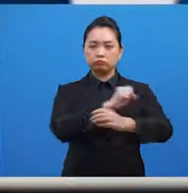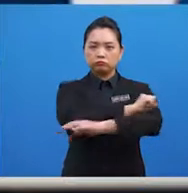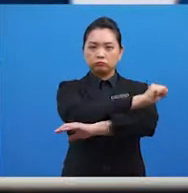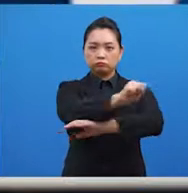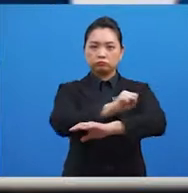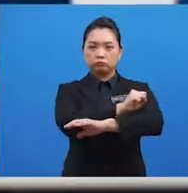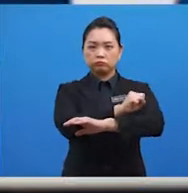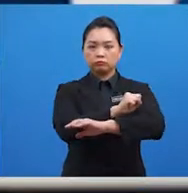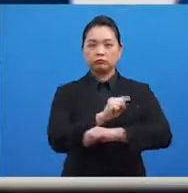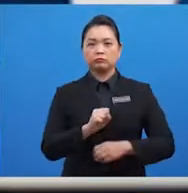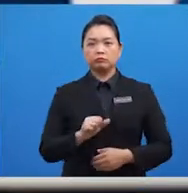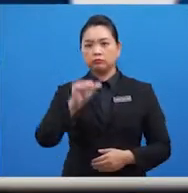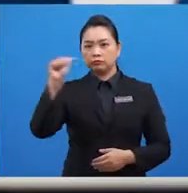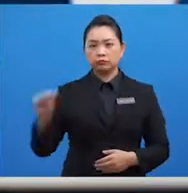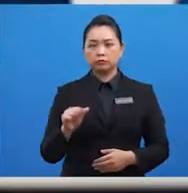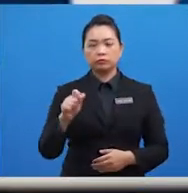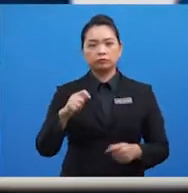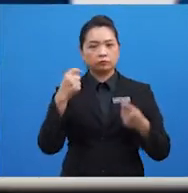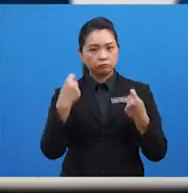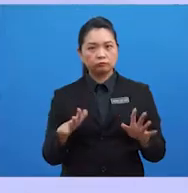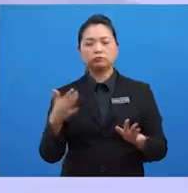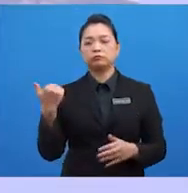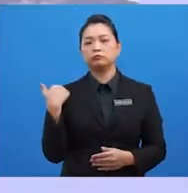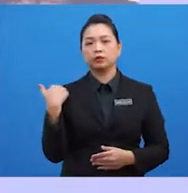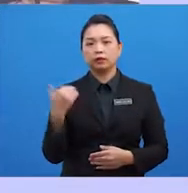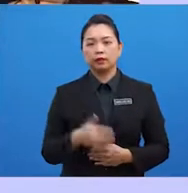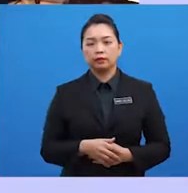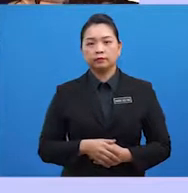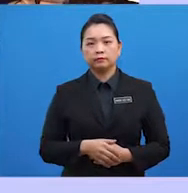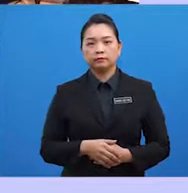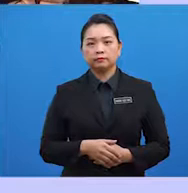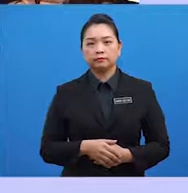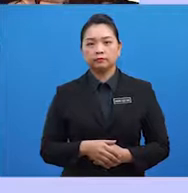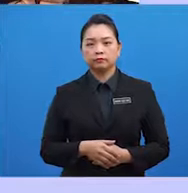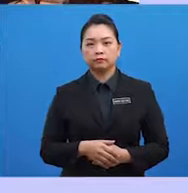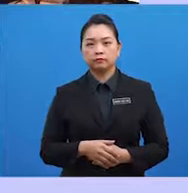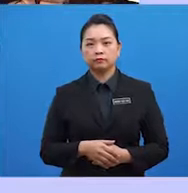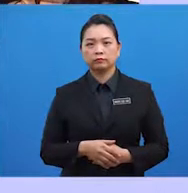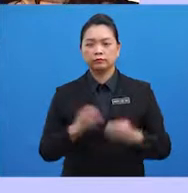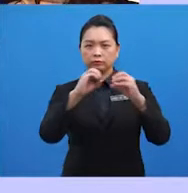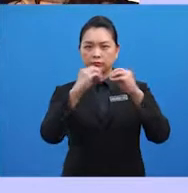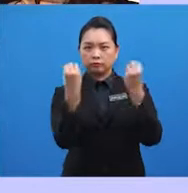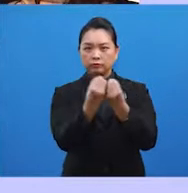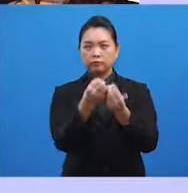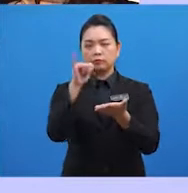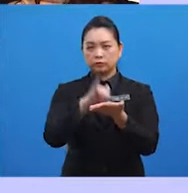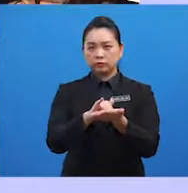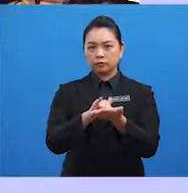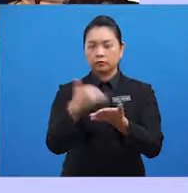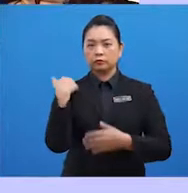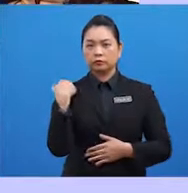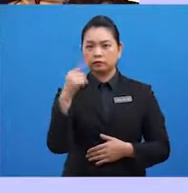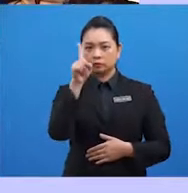ARF telah ditubuhkan. Pertubuhan ini merupakan satu platform